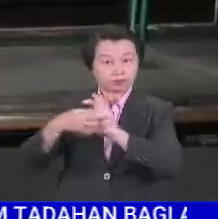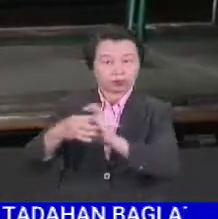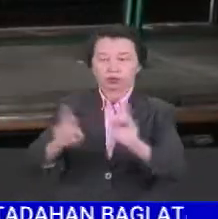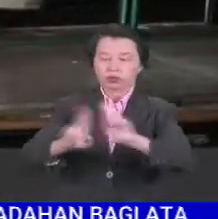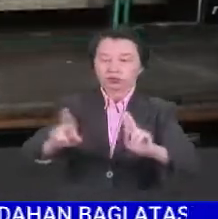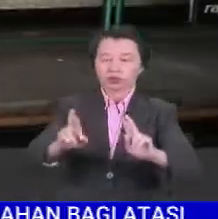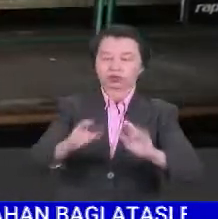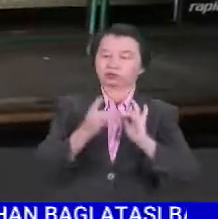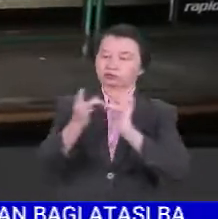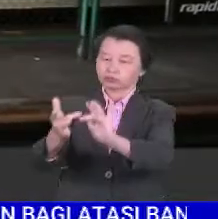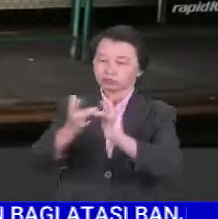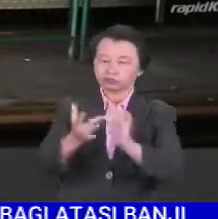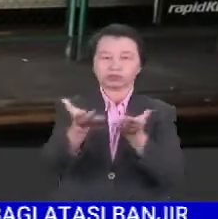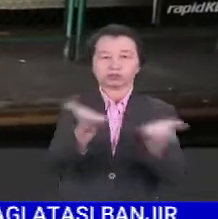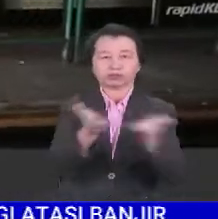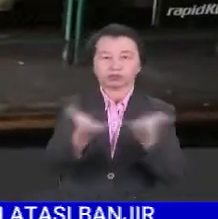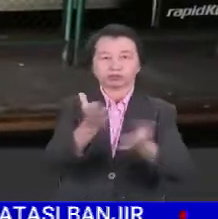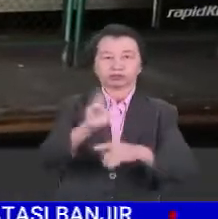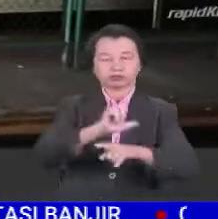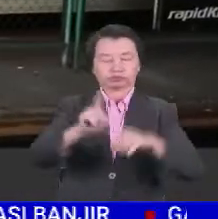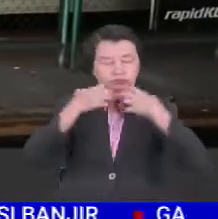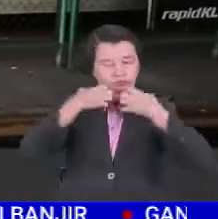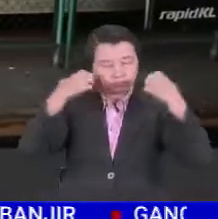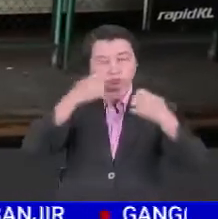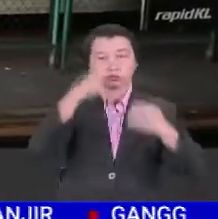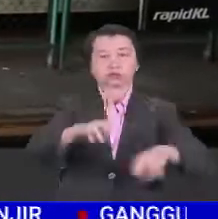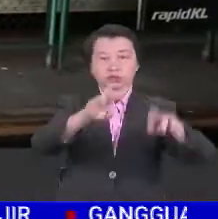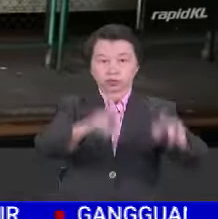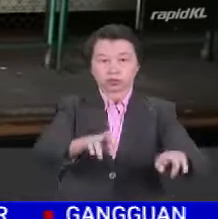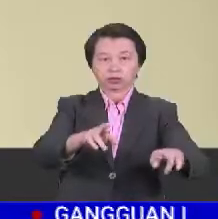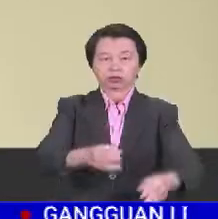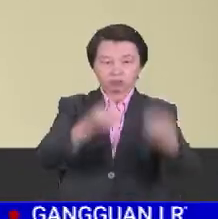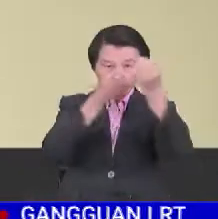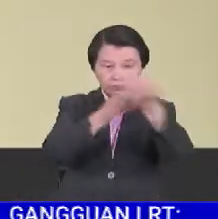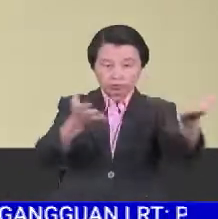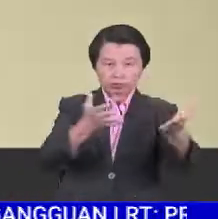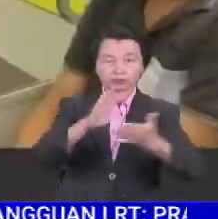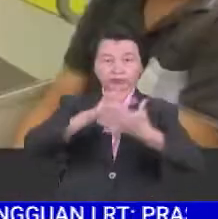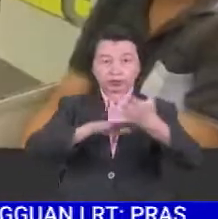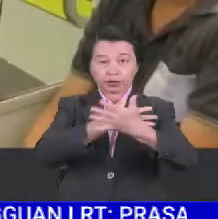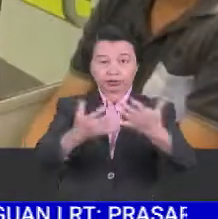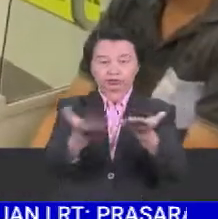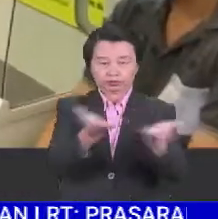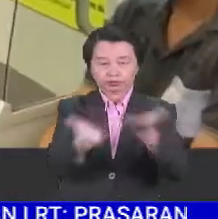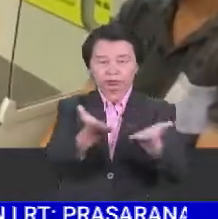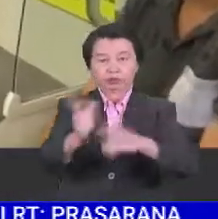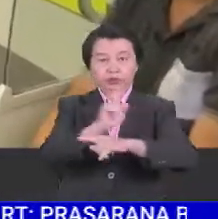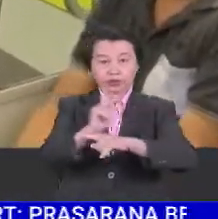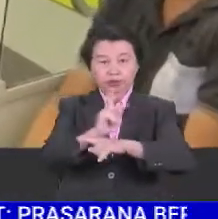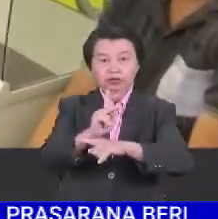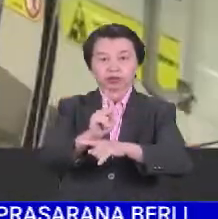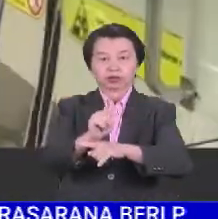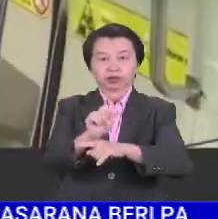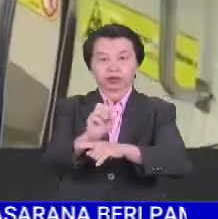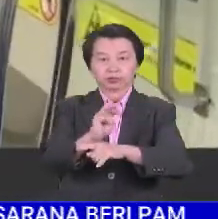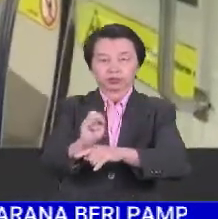menyediakan kesaling hubungan perkhidmatan real yang cekap buat pengguna. Maklumat lanjut berkena jadual waktu perkhidmatan KTM Komuter dan